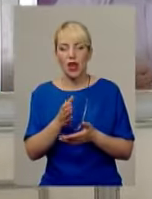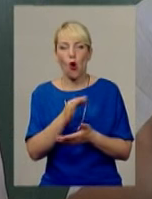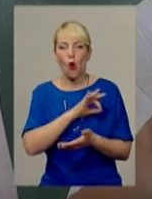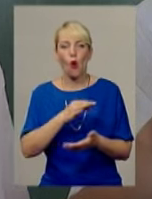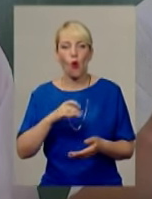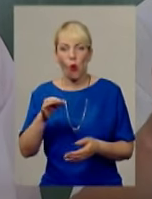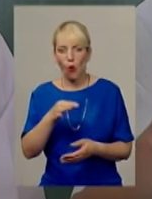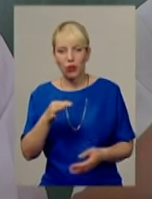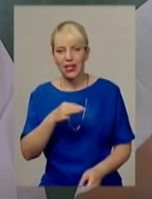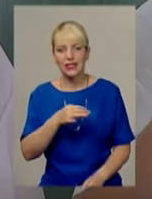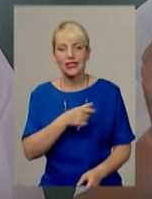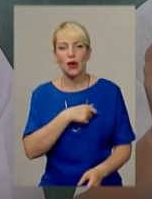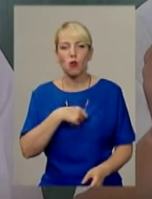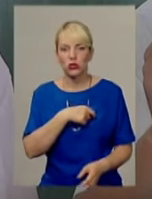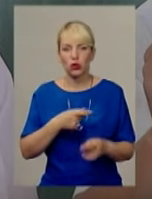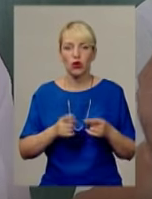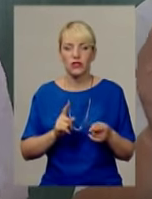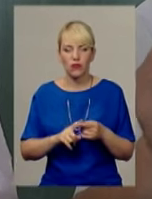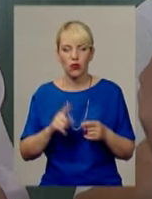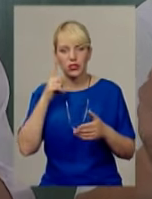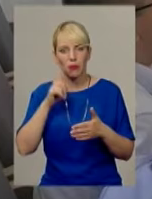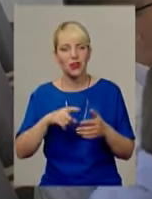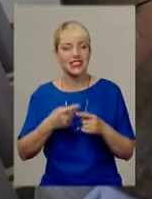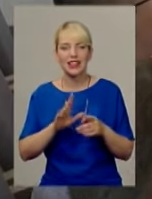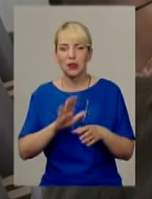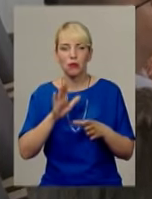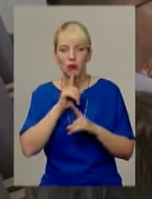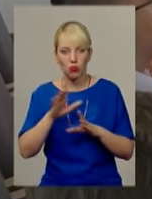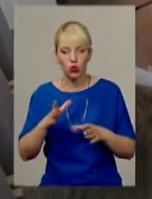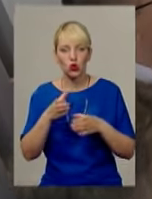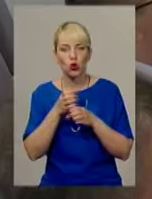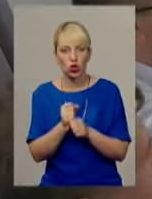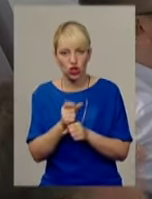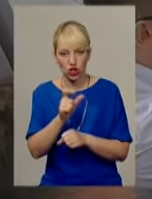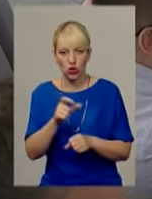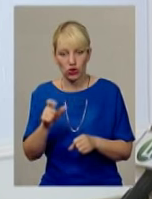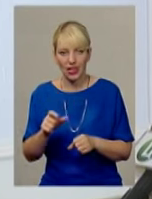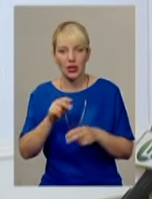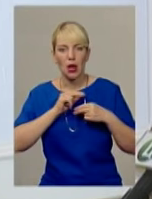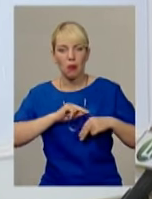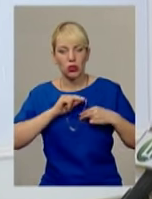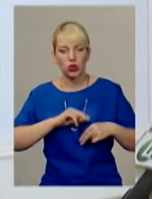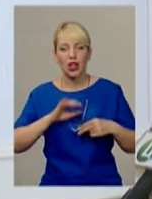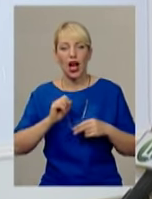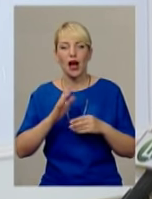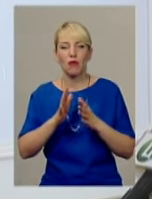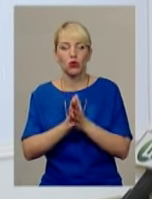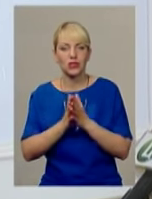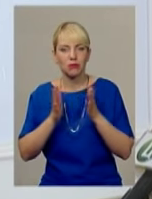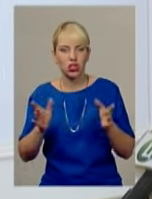Вони запевняють, цей процес не спровокує скорочень персоналу, а от кількість лікарняних ліжок одразу зросте. Розвію всі думки.